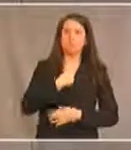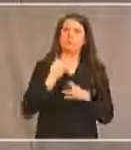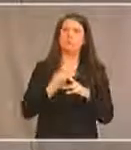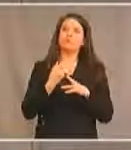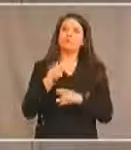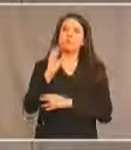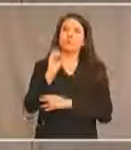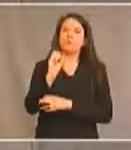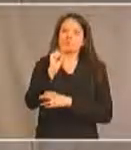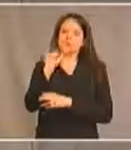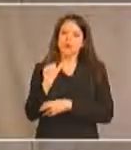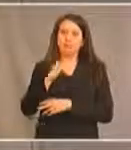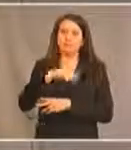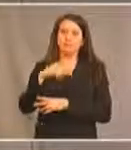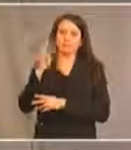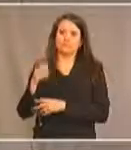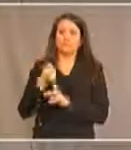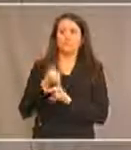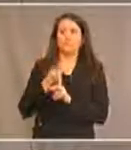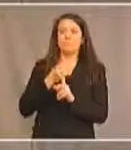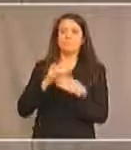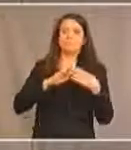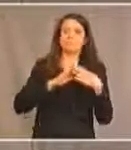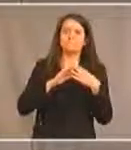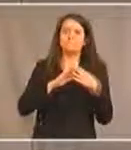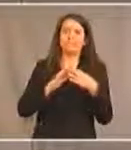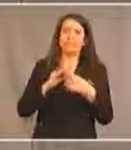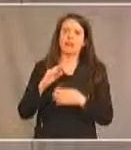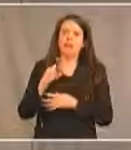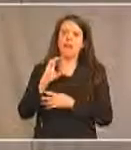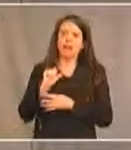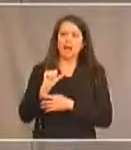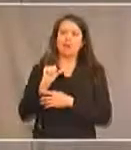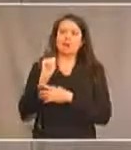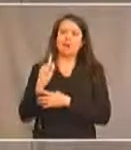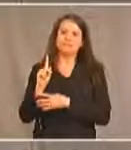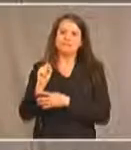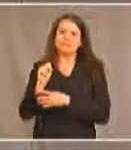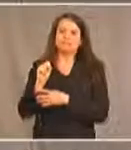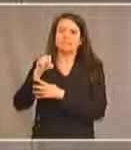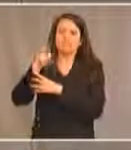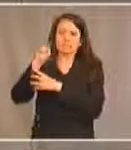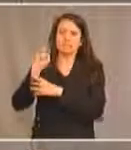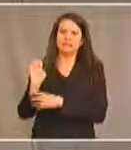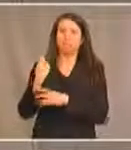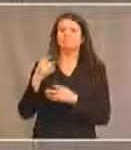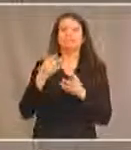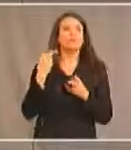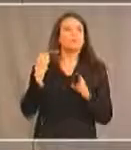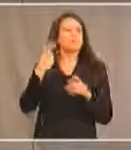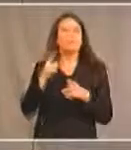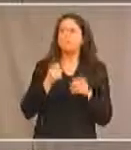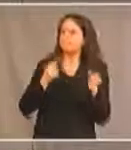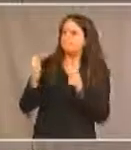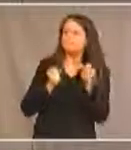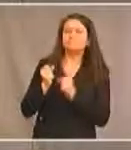MacDonald, je suis d'Aquasasne. L'objectif de cette réunion est d'engager les fournisseurs de services, le